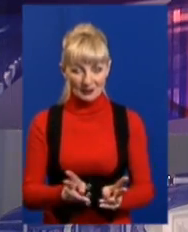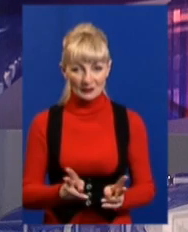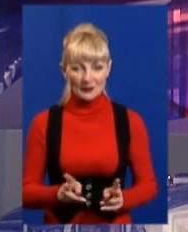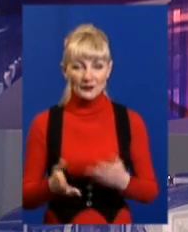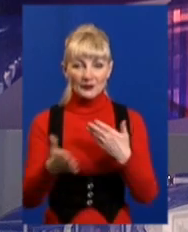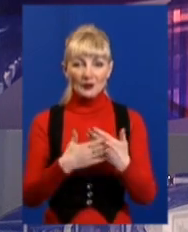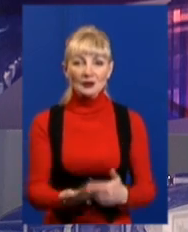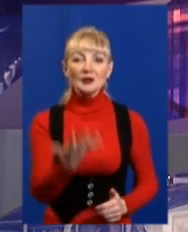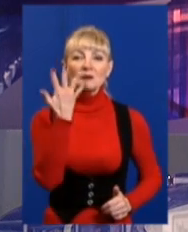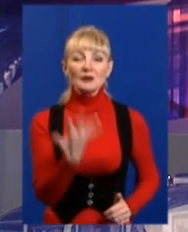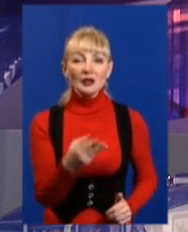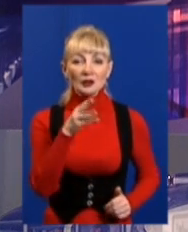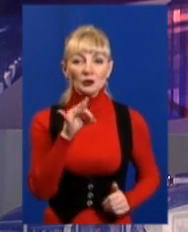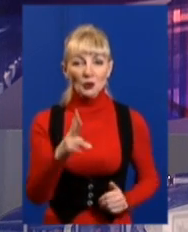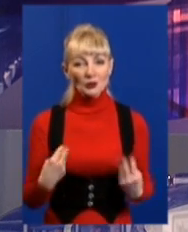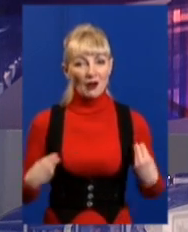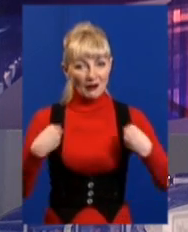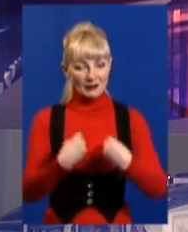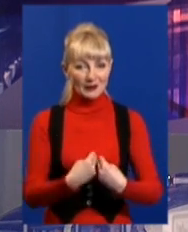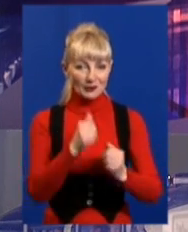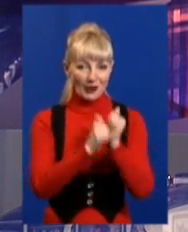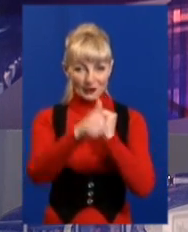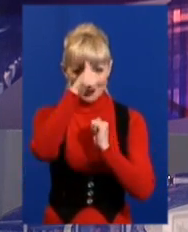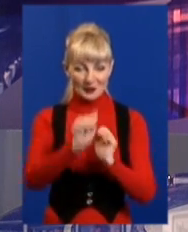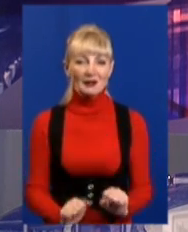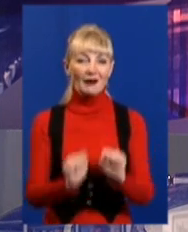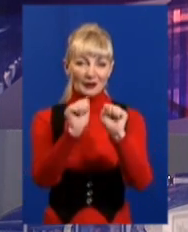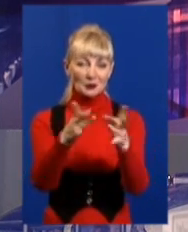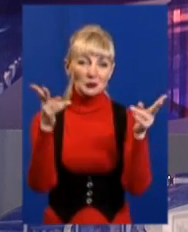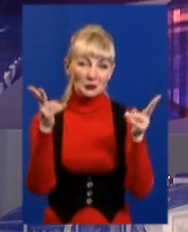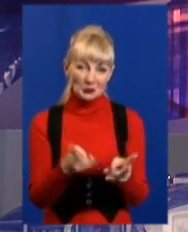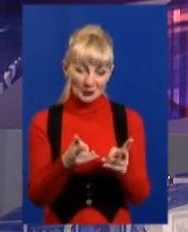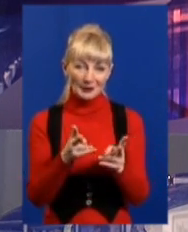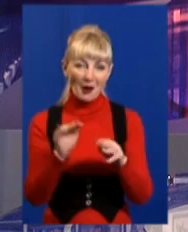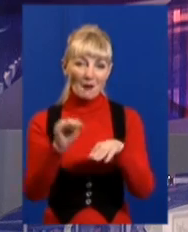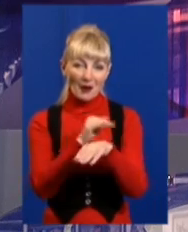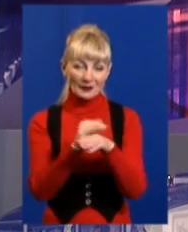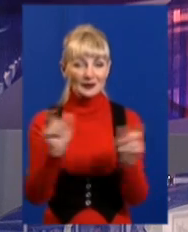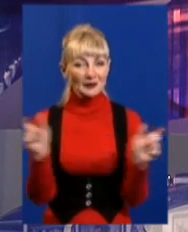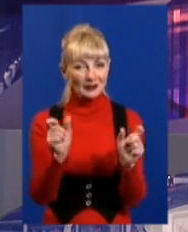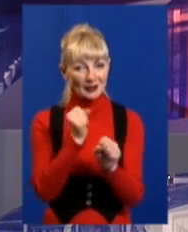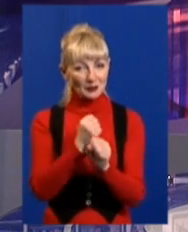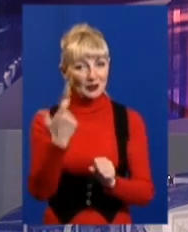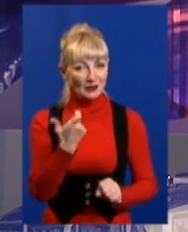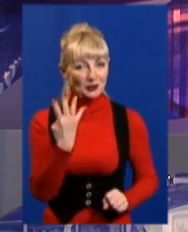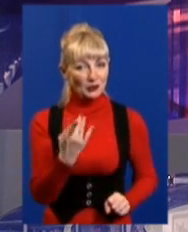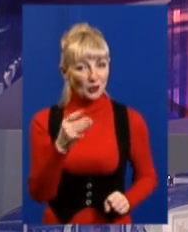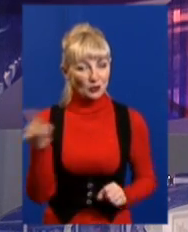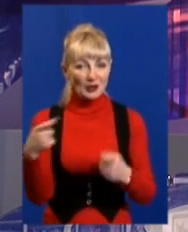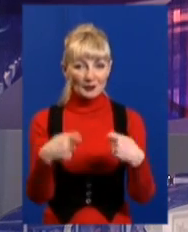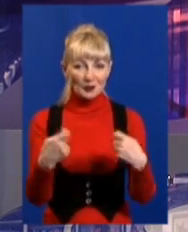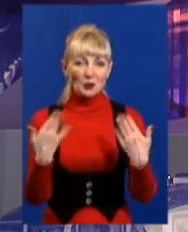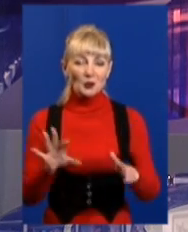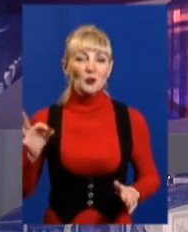Близько 5 тонн одягу щомісяця віддає нужденним благочина крамниця. Вона працює у Харкові 4 роки. Там продають